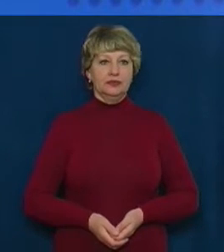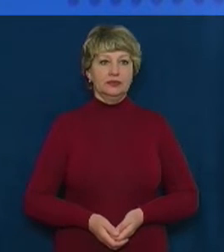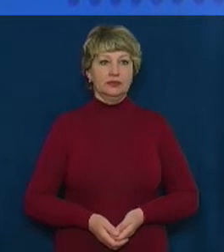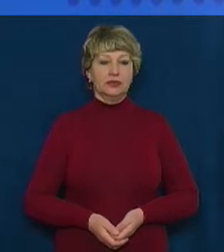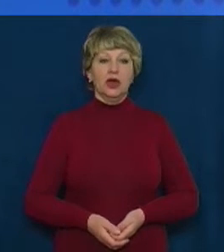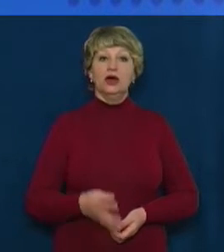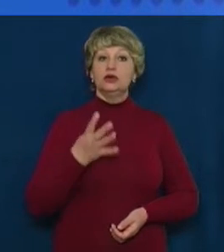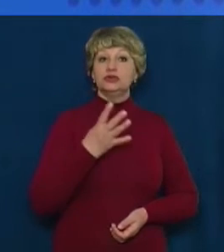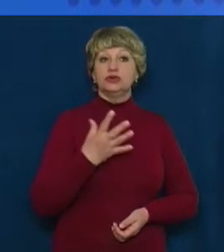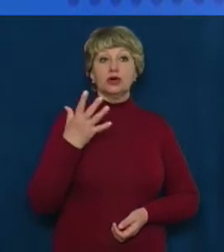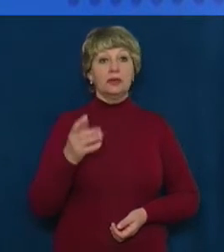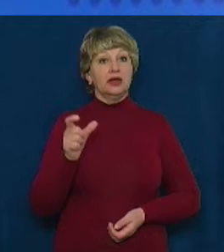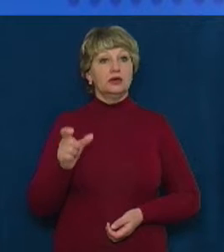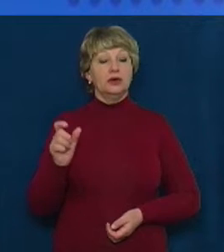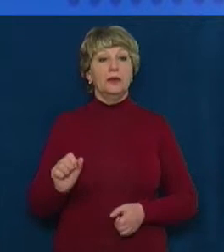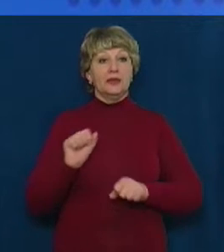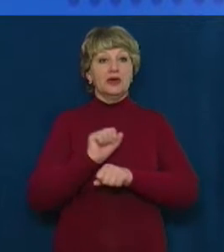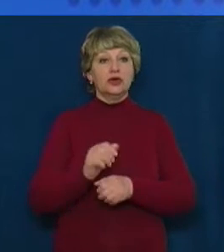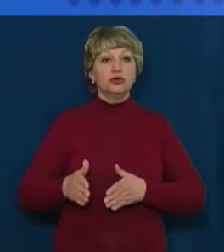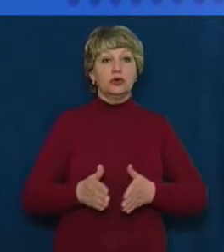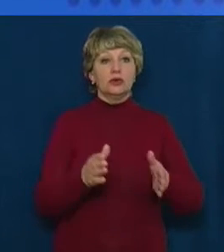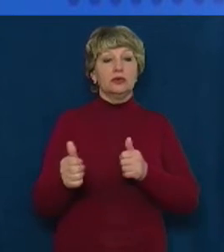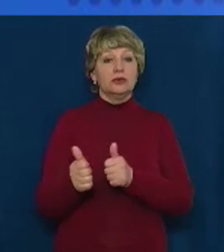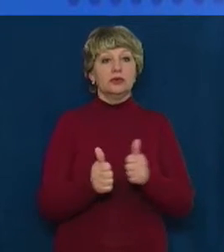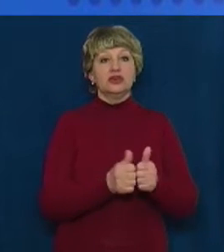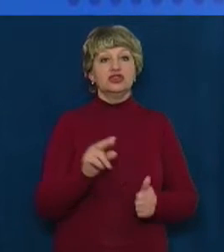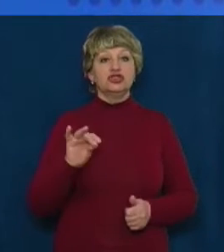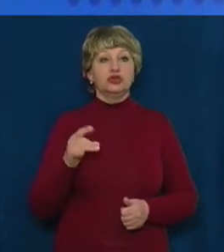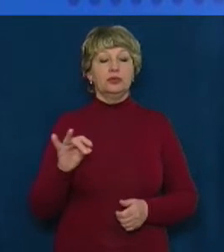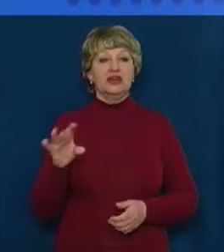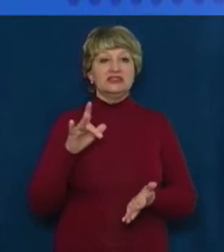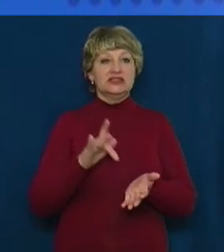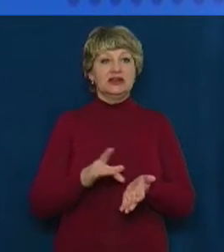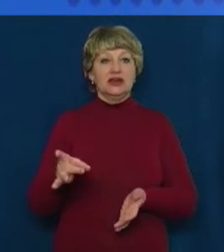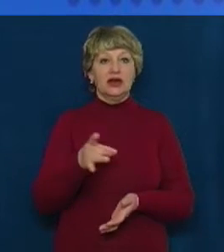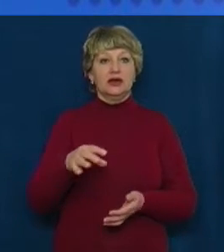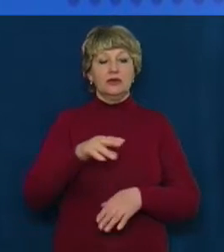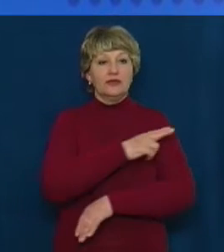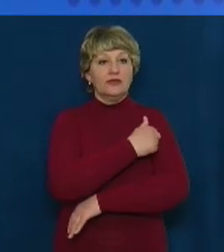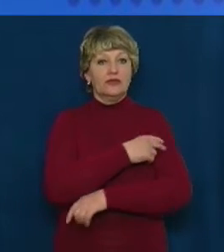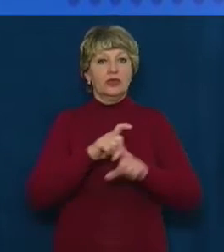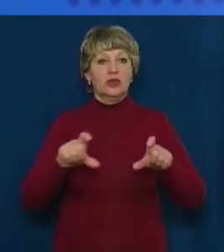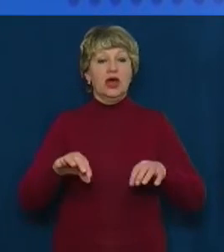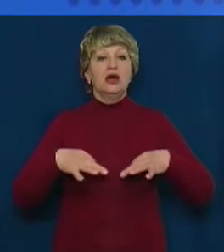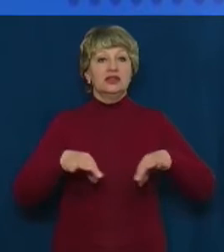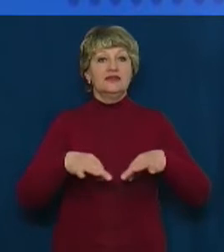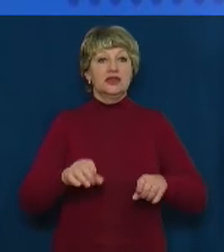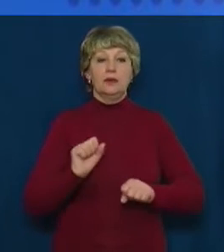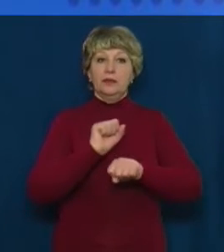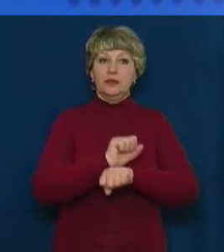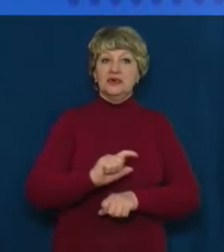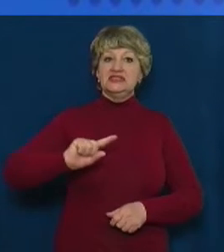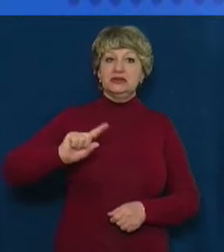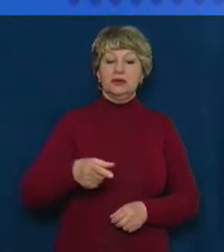45 людей перекрили дорогу біля Чорнобаївської центральної районної лікарні. Рух транспорту блокували з вимогою